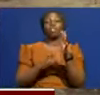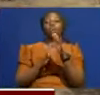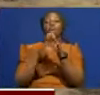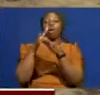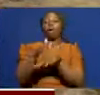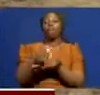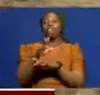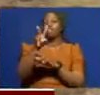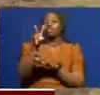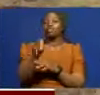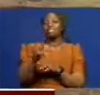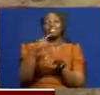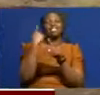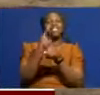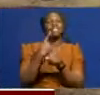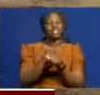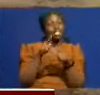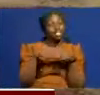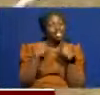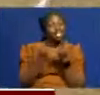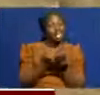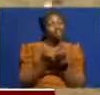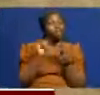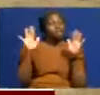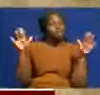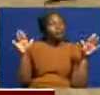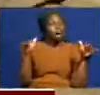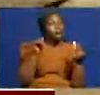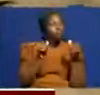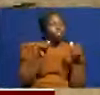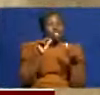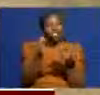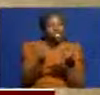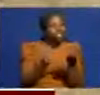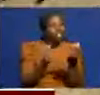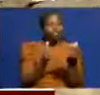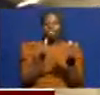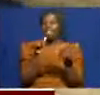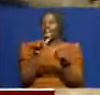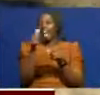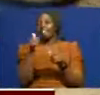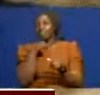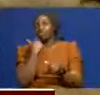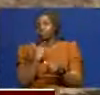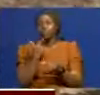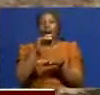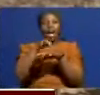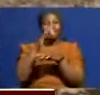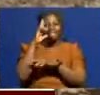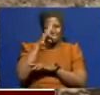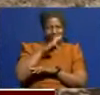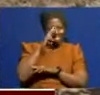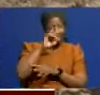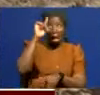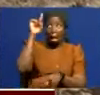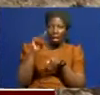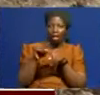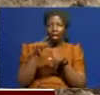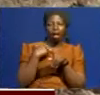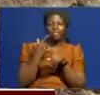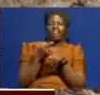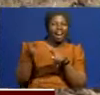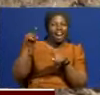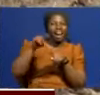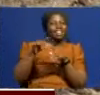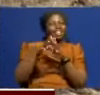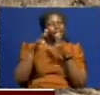spishi ishirini za ndege adimu na walio hatarini kutoweka imeongezeka kwa kiasi kikubwa. Ndege